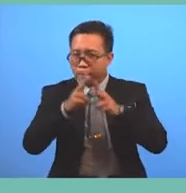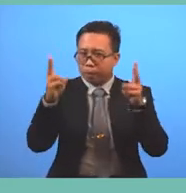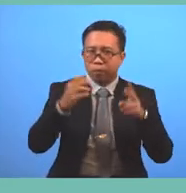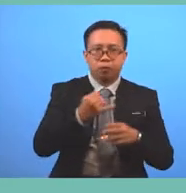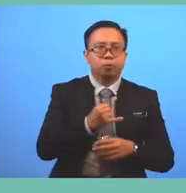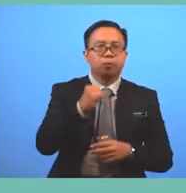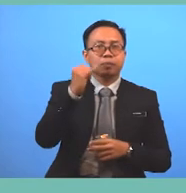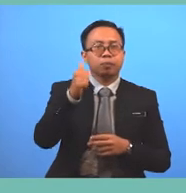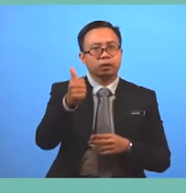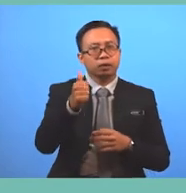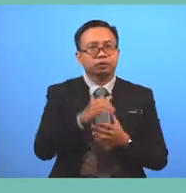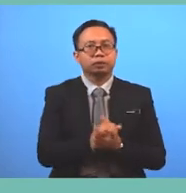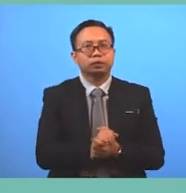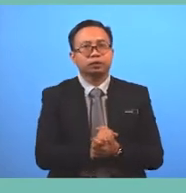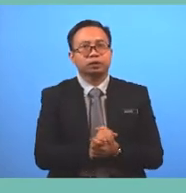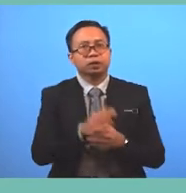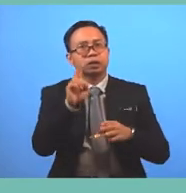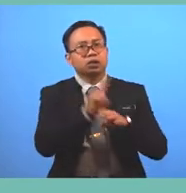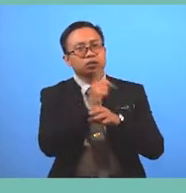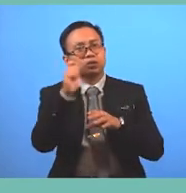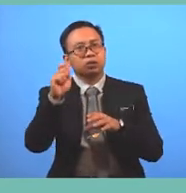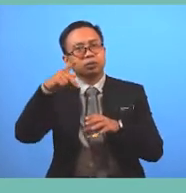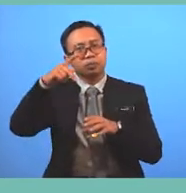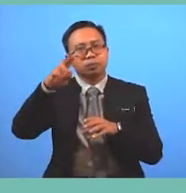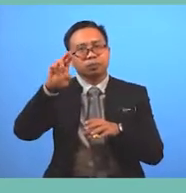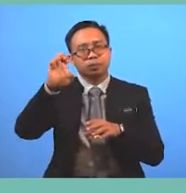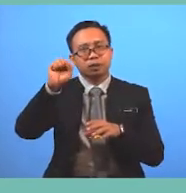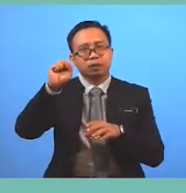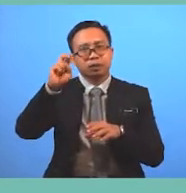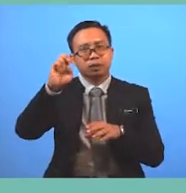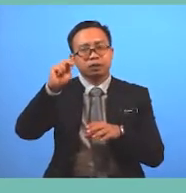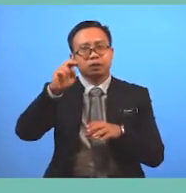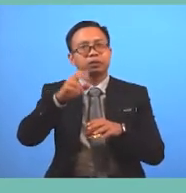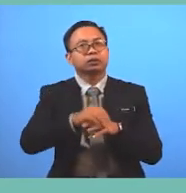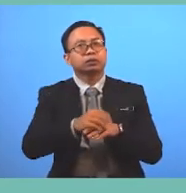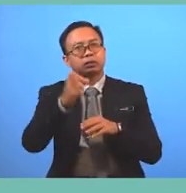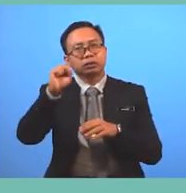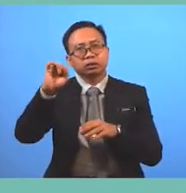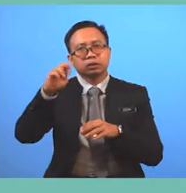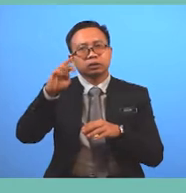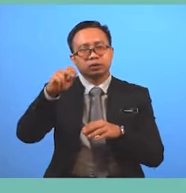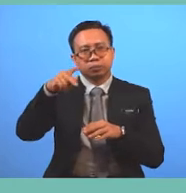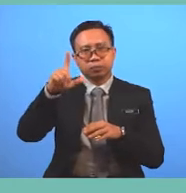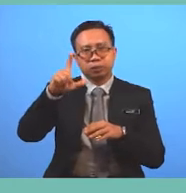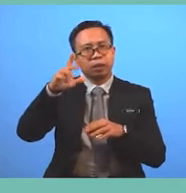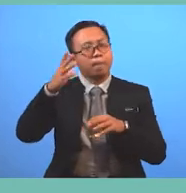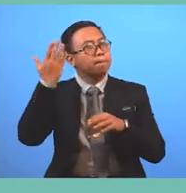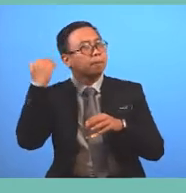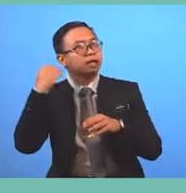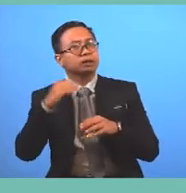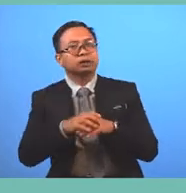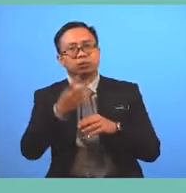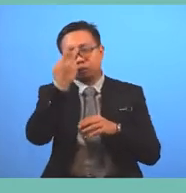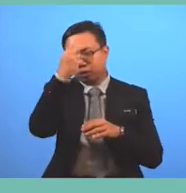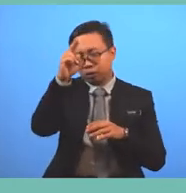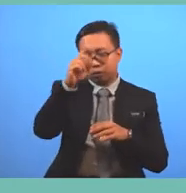interesting Use the present Simple Or the past Simple To make comments And